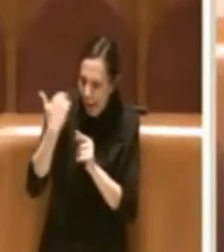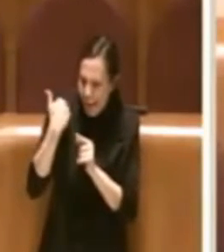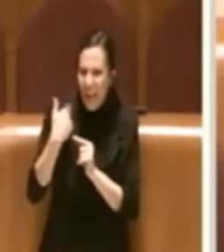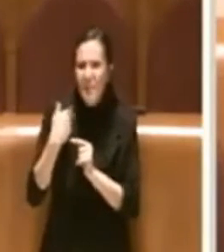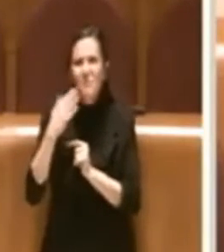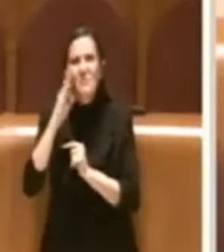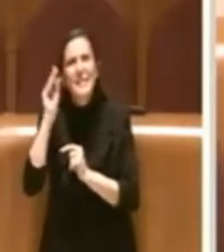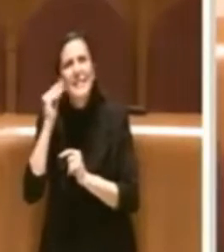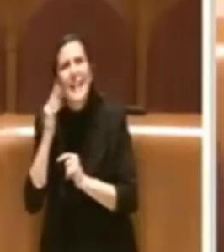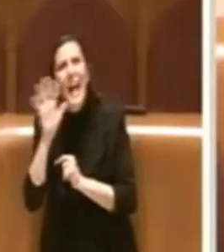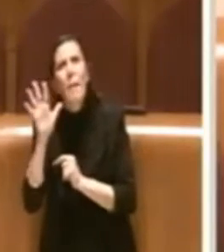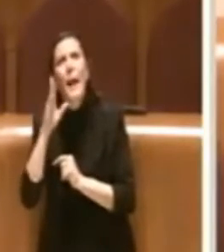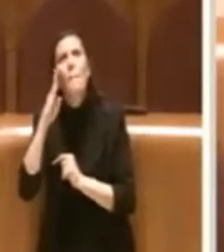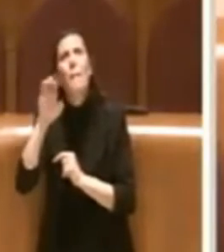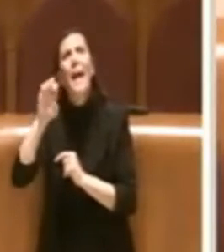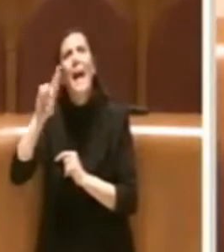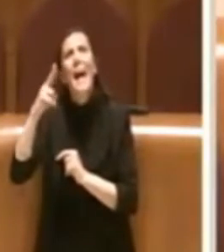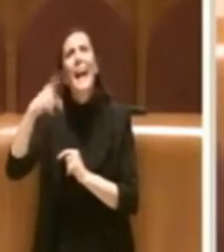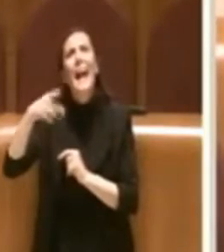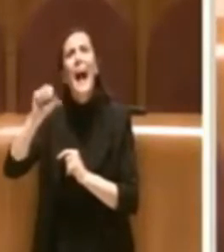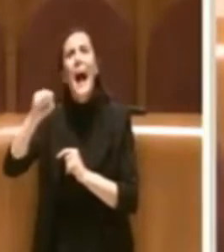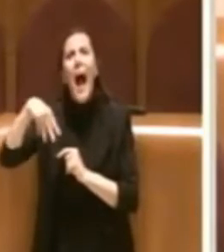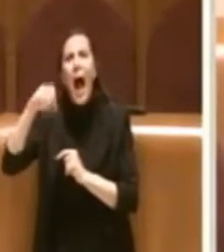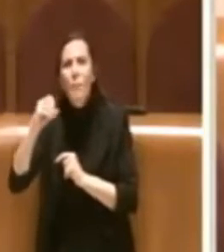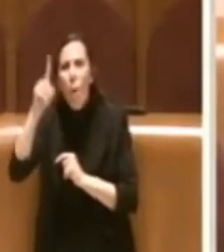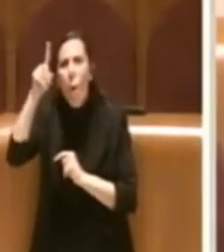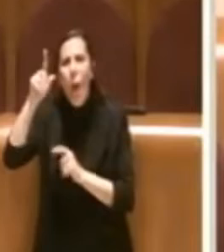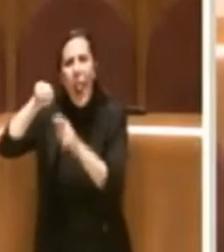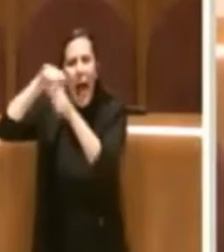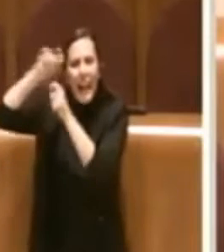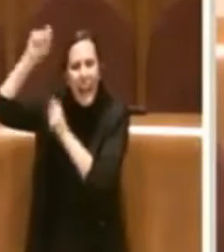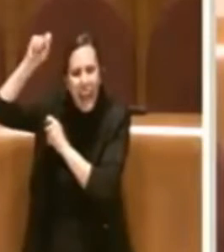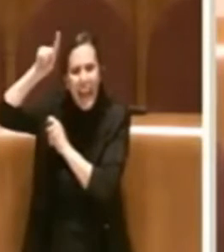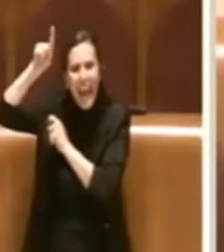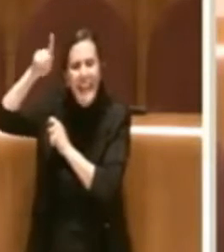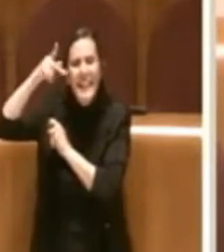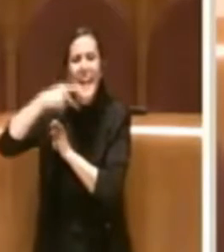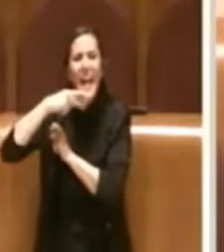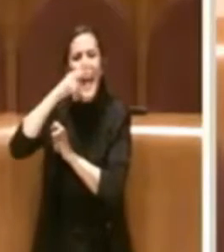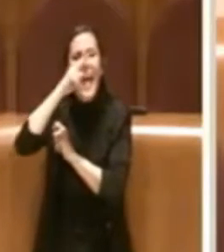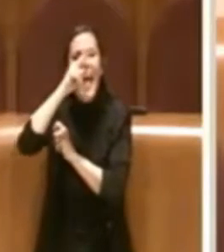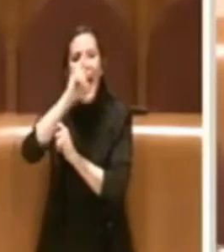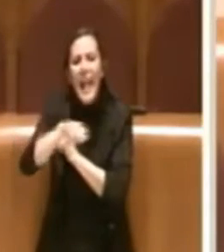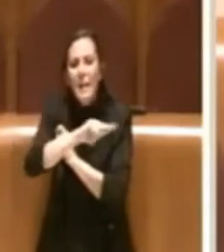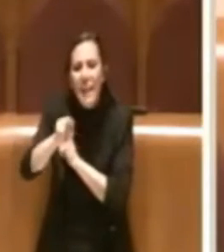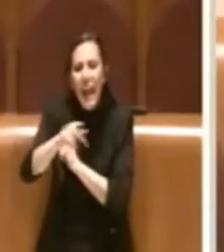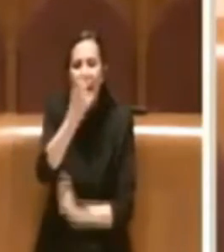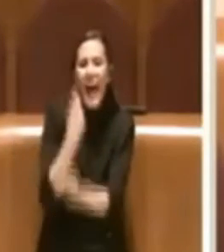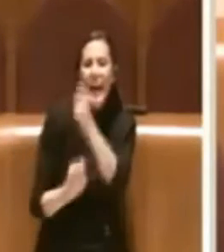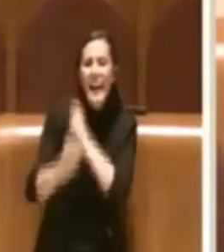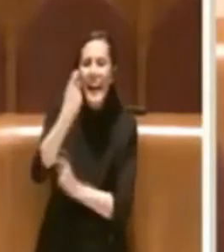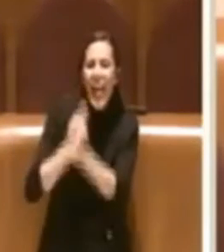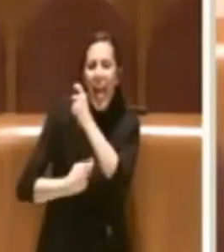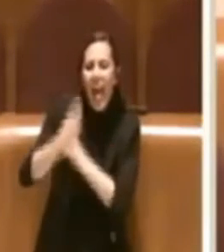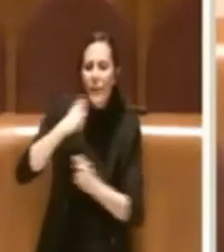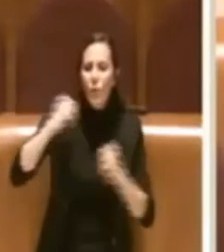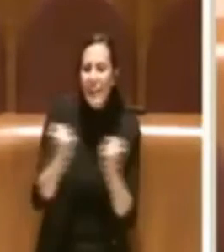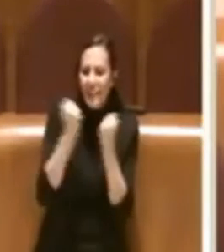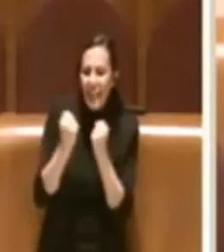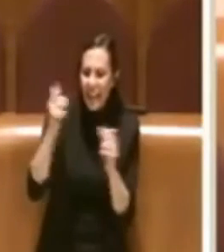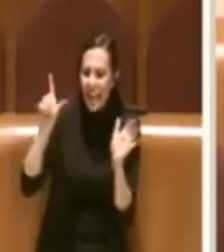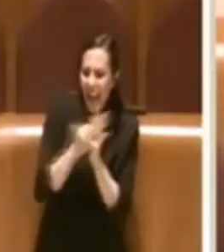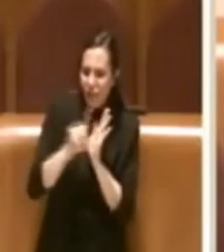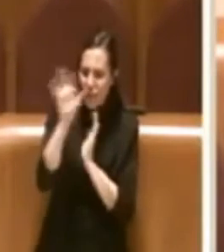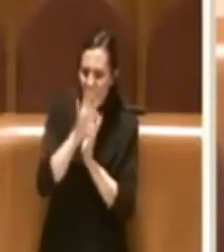Bergamo, non vorrei sbagliare, la Lega chiede di eliminare la retroattività della legge regionale.